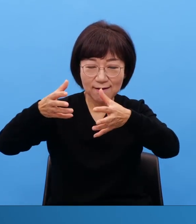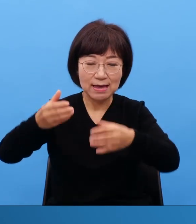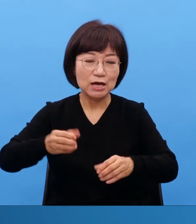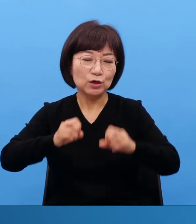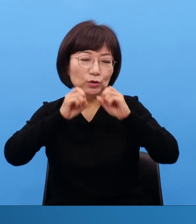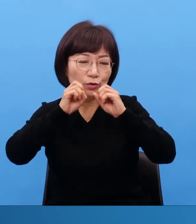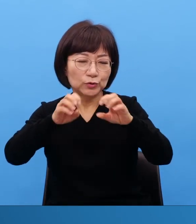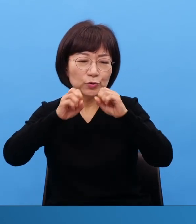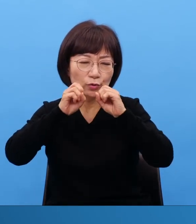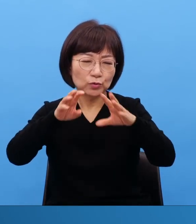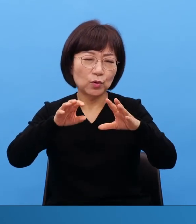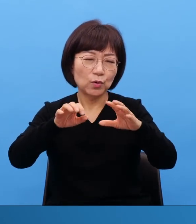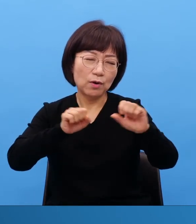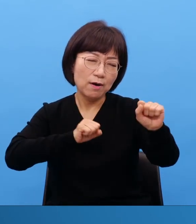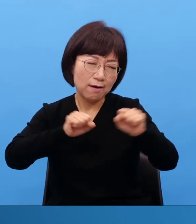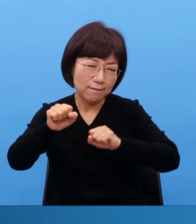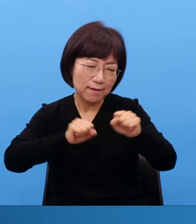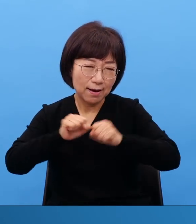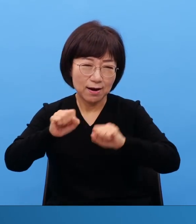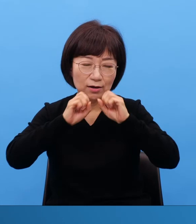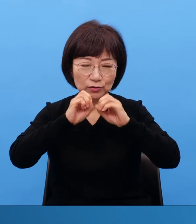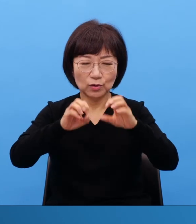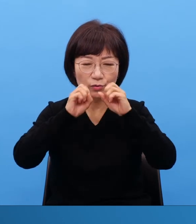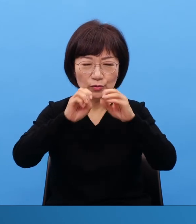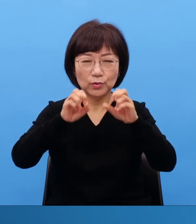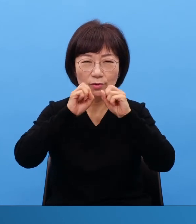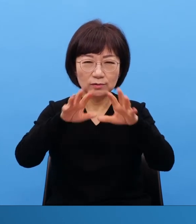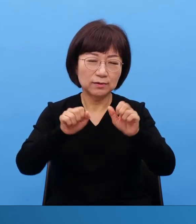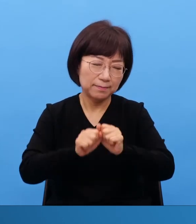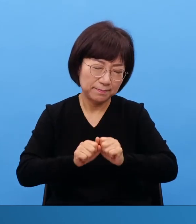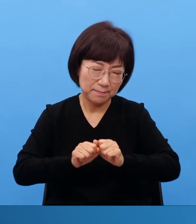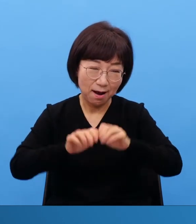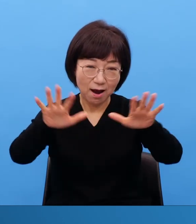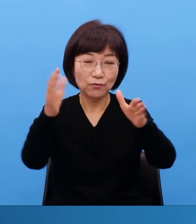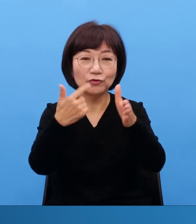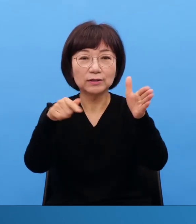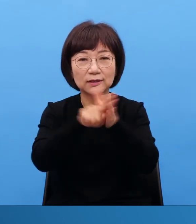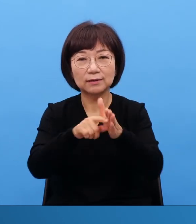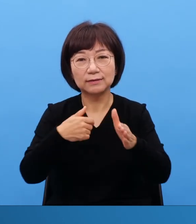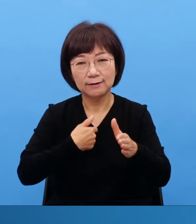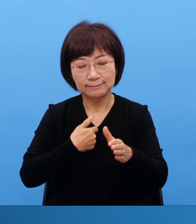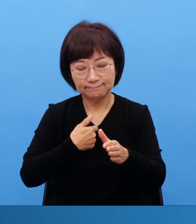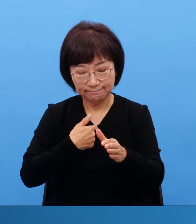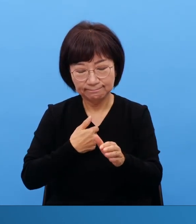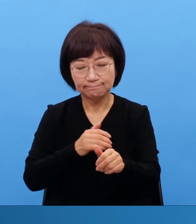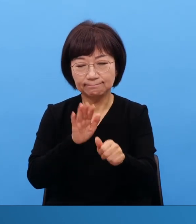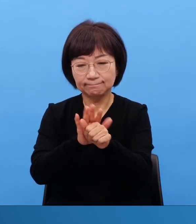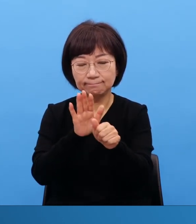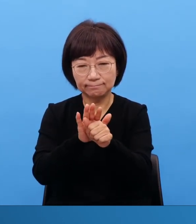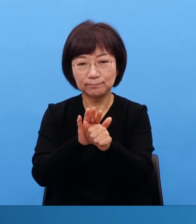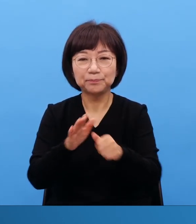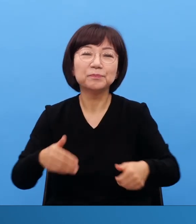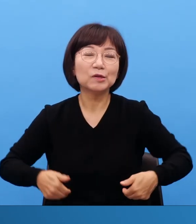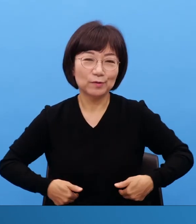심부름이라는 단어를 썼냐